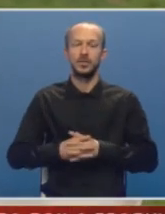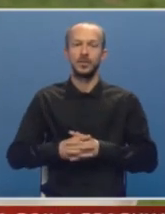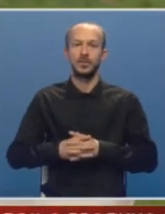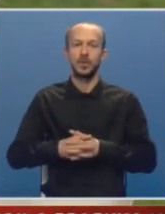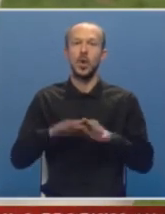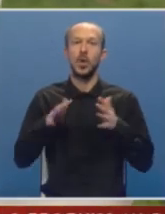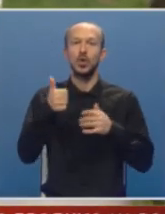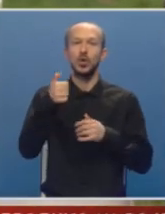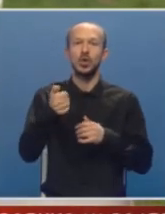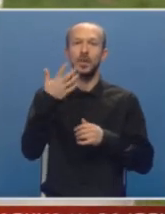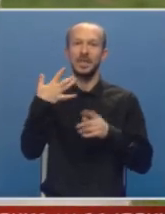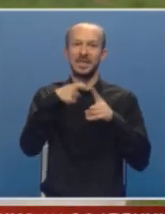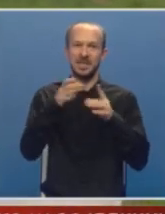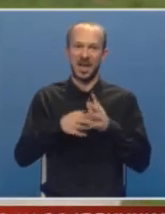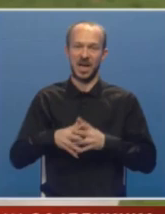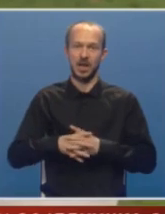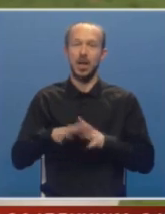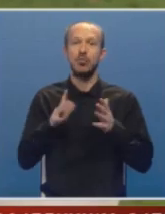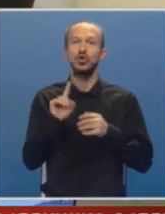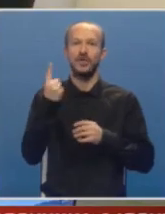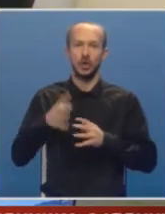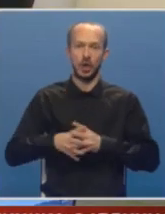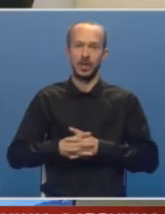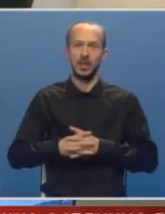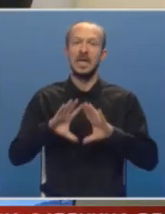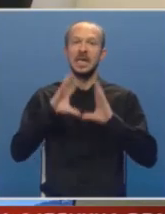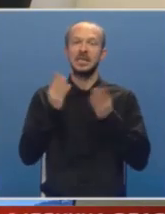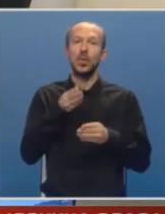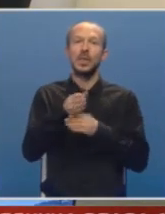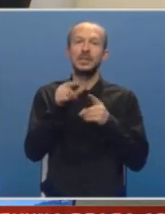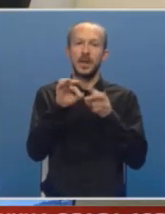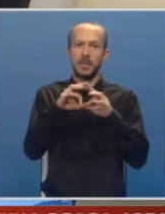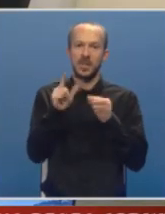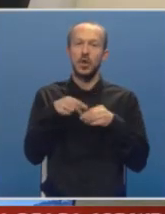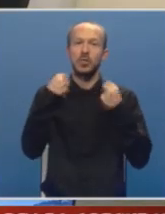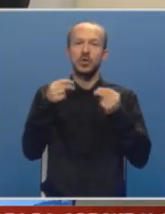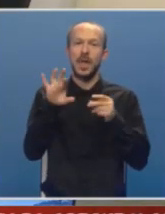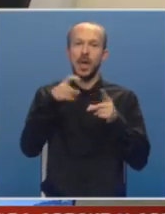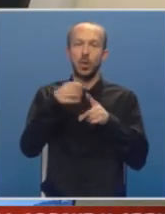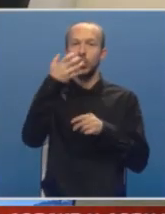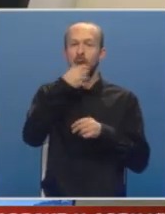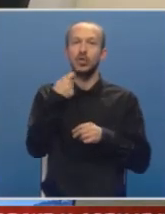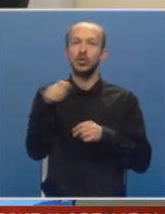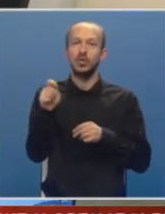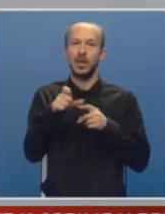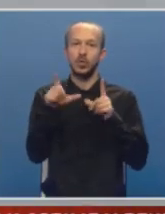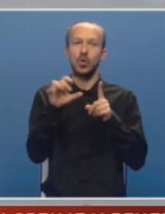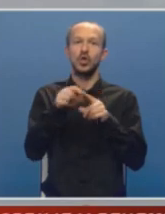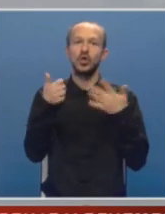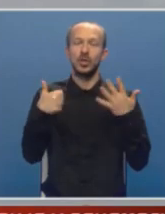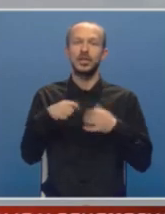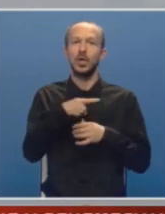eto, oko 150 maraka, možda i više. Svi ulazni parametri objašnjavaju u ekotoplanama poskupljeli su od